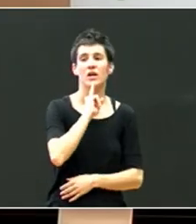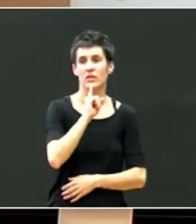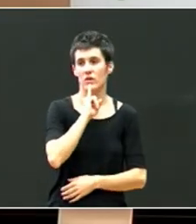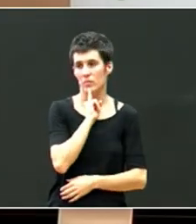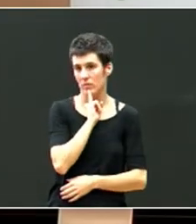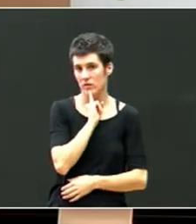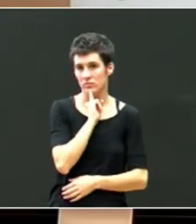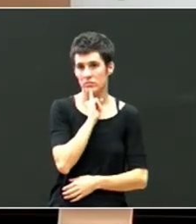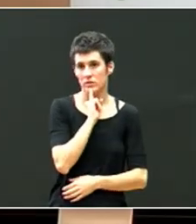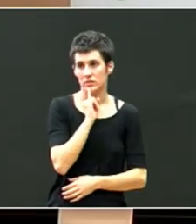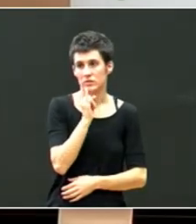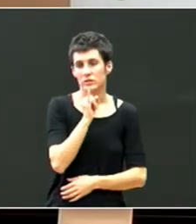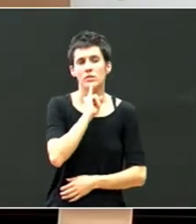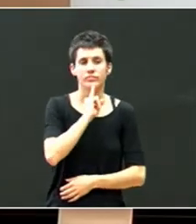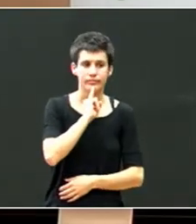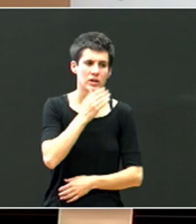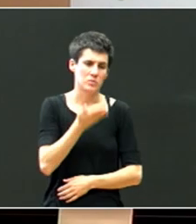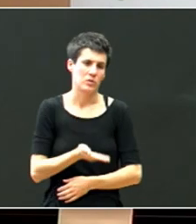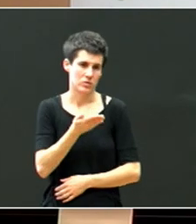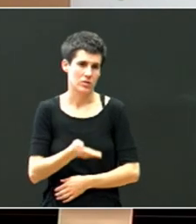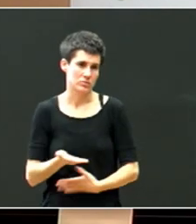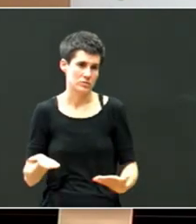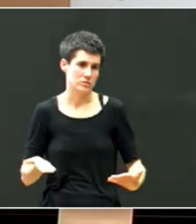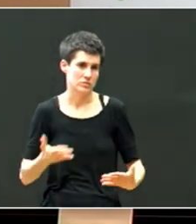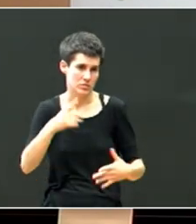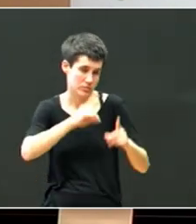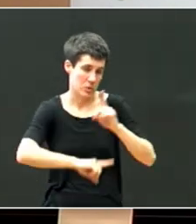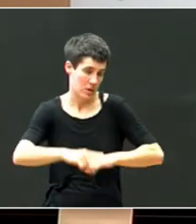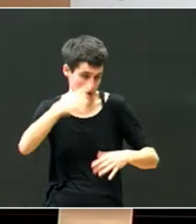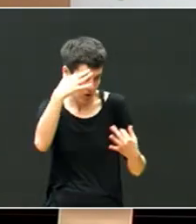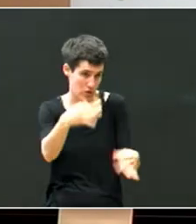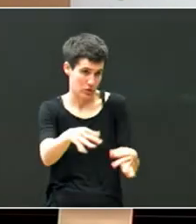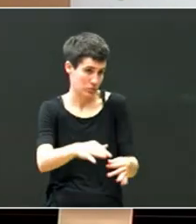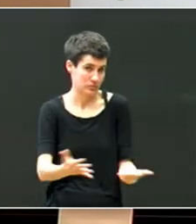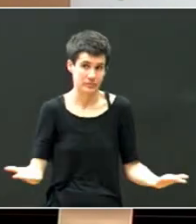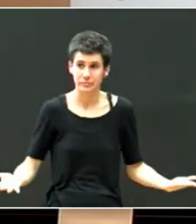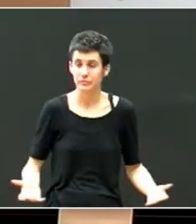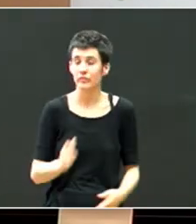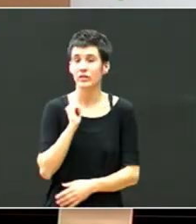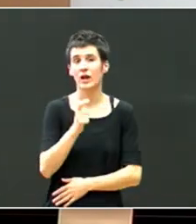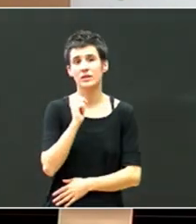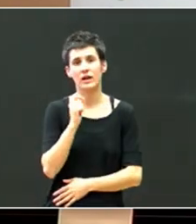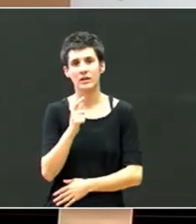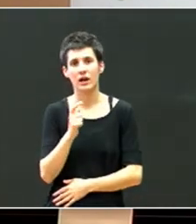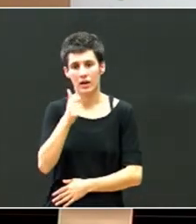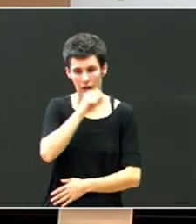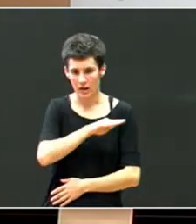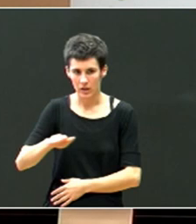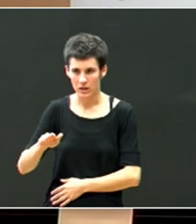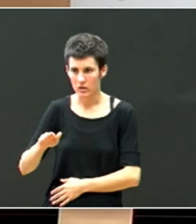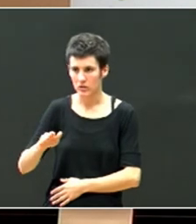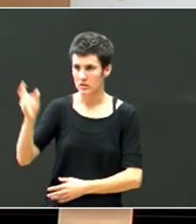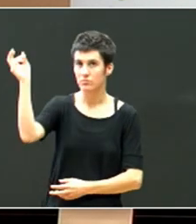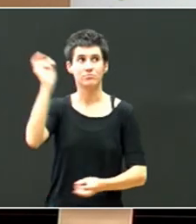arrazoisko gauzaba dala, eta logikoa dala. Orduan, askotan etortzen dira, umeak, munduko